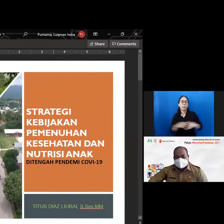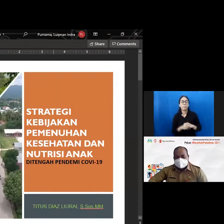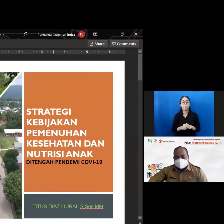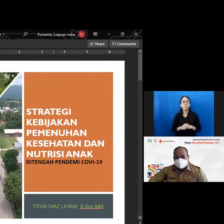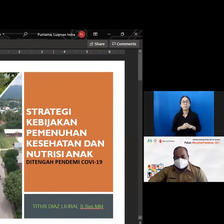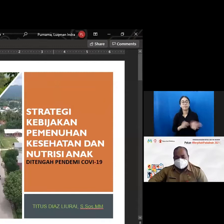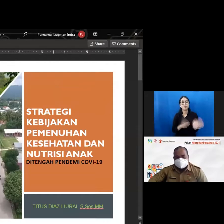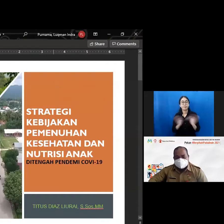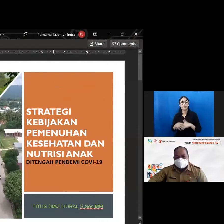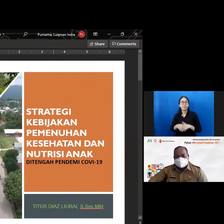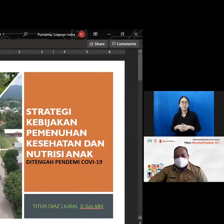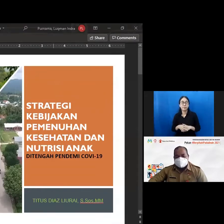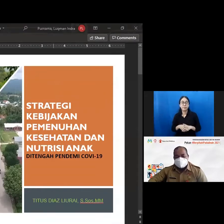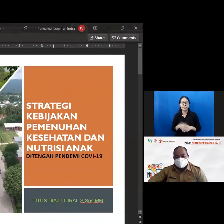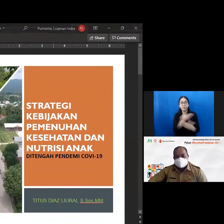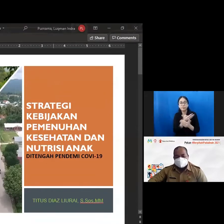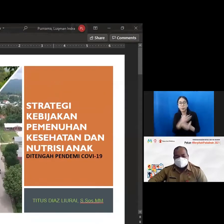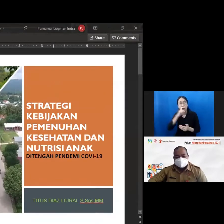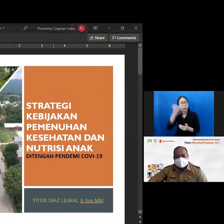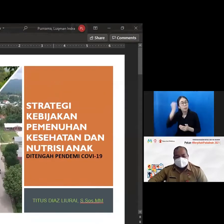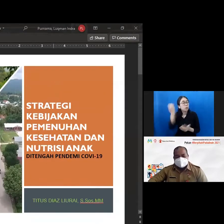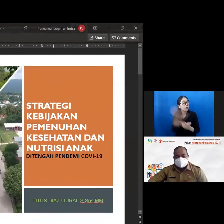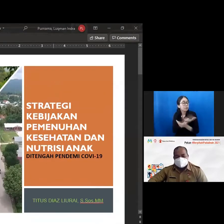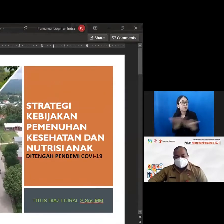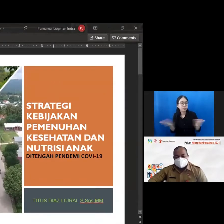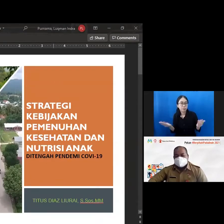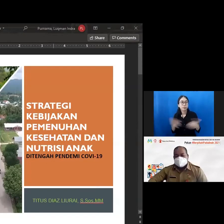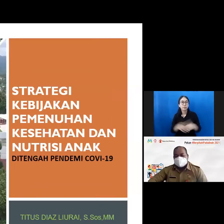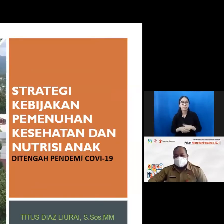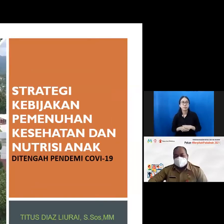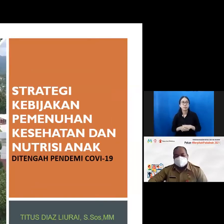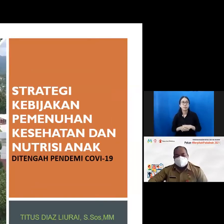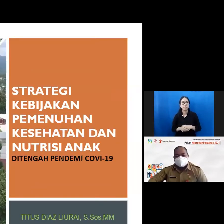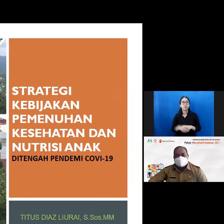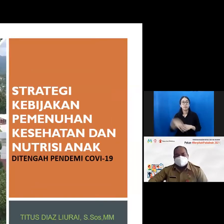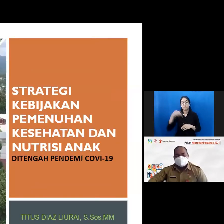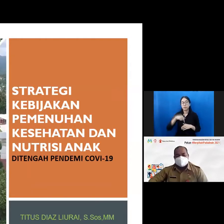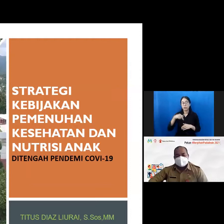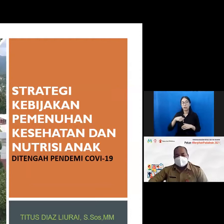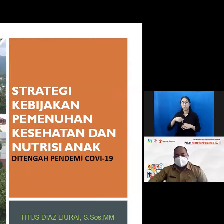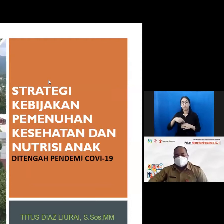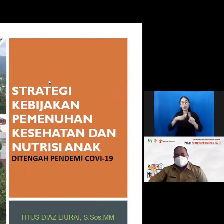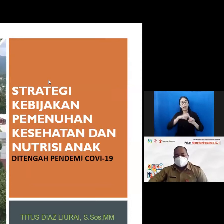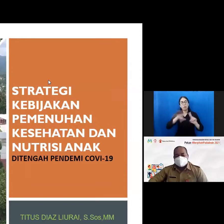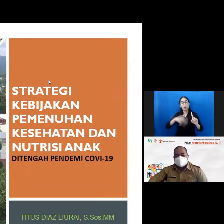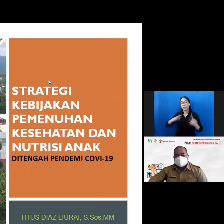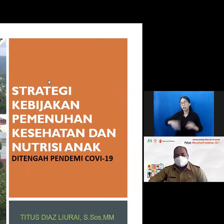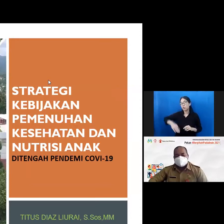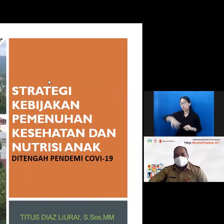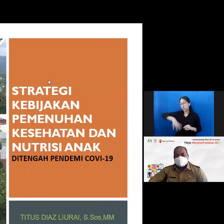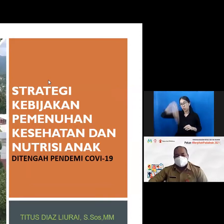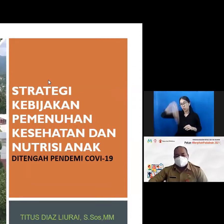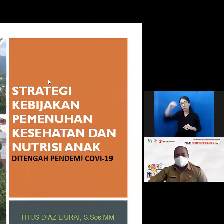baik Bapak Ibu sekalian saat ini Kabupaten Sumbah Barat sementara